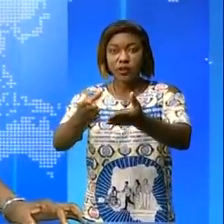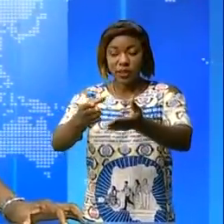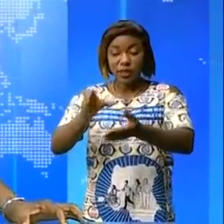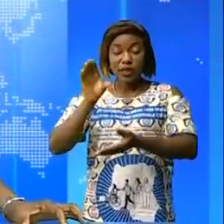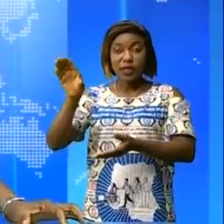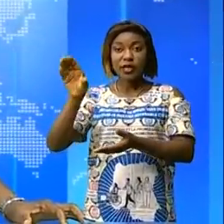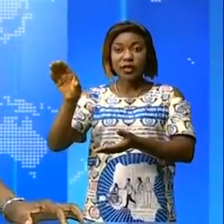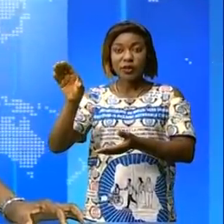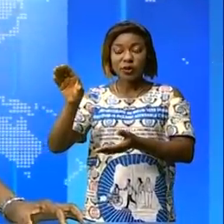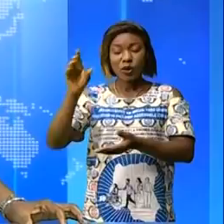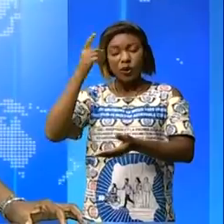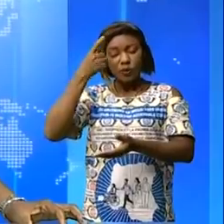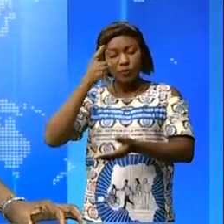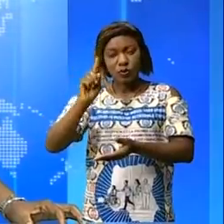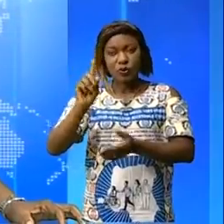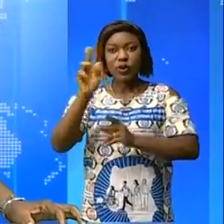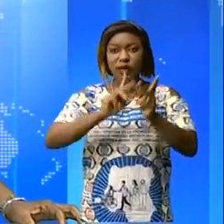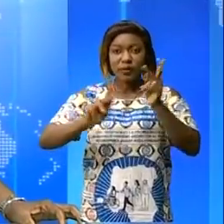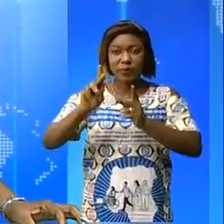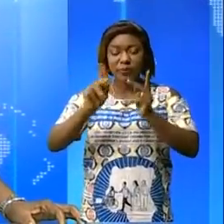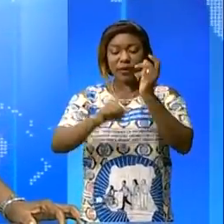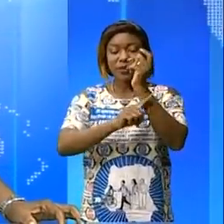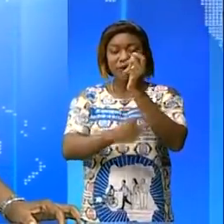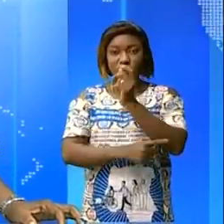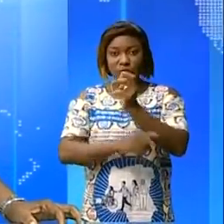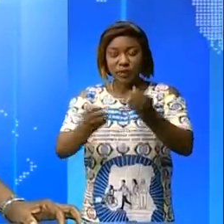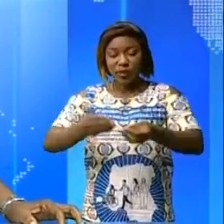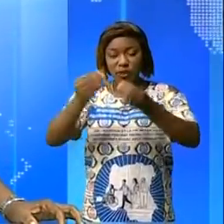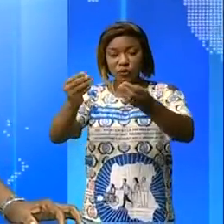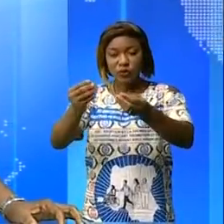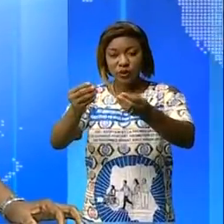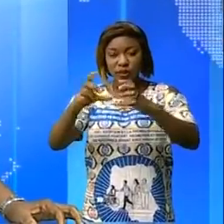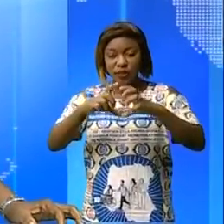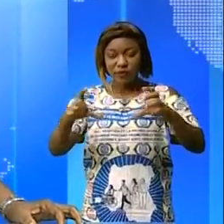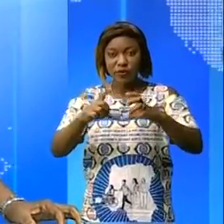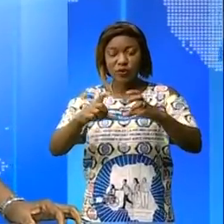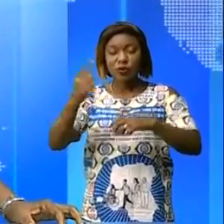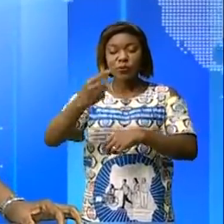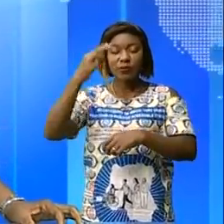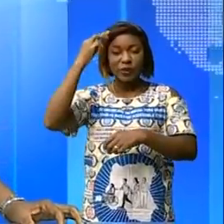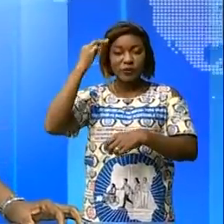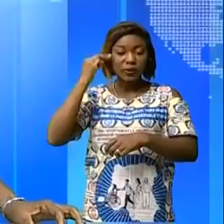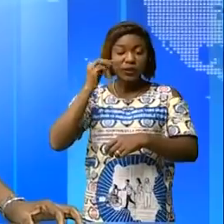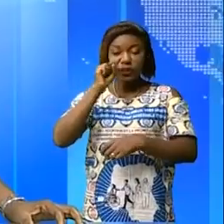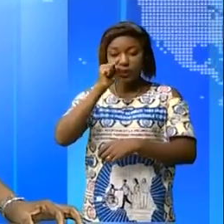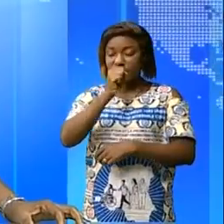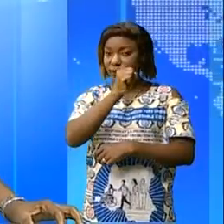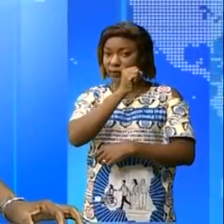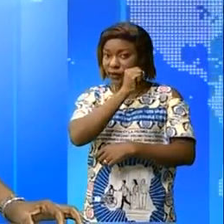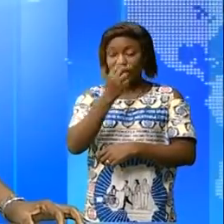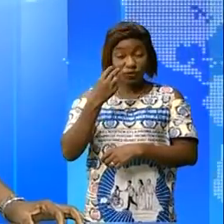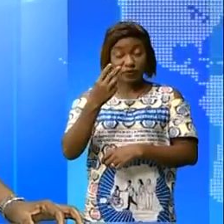collecté en faveur de la population des Goma et l'Aremi. L'enveloppe ce matin au premier ministre Jean-Michel Samaloukoumde.